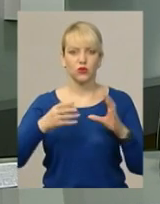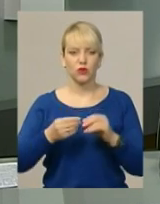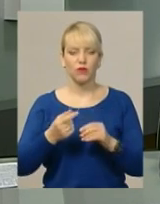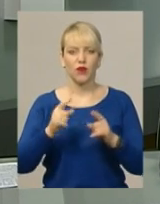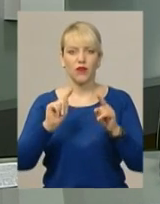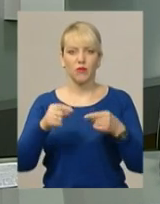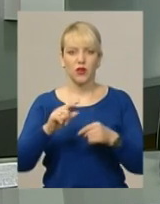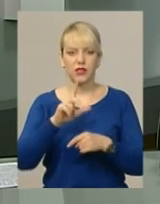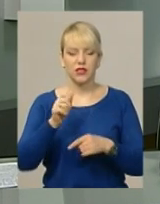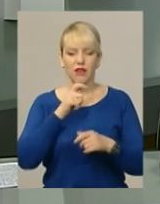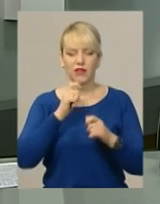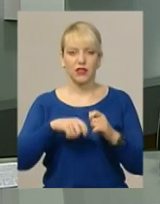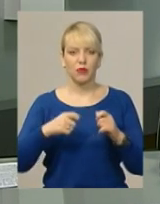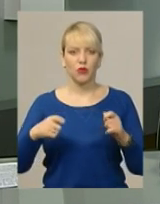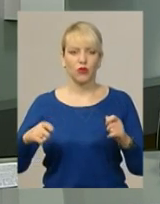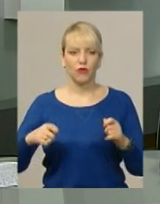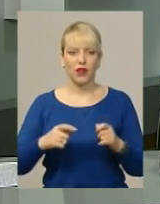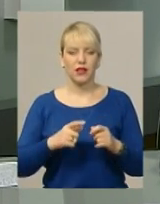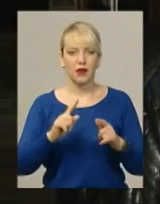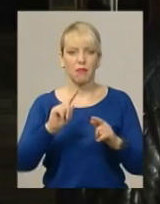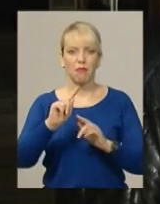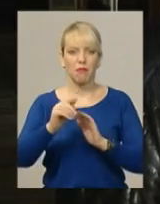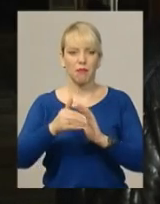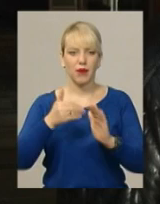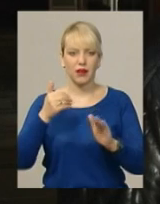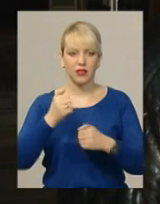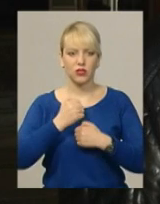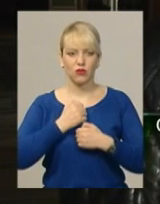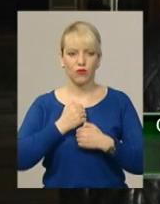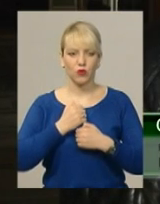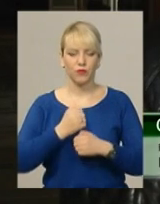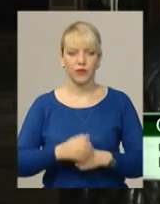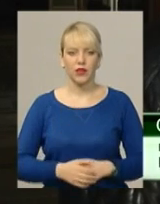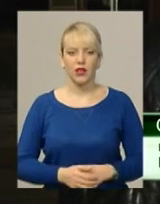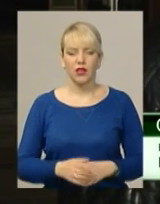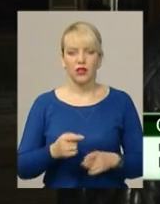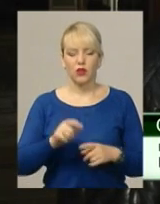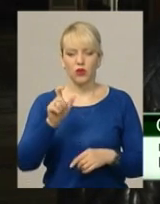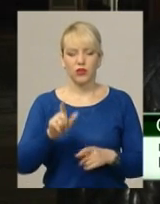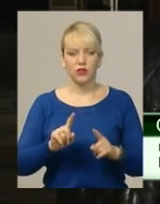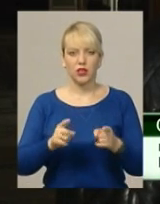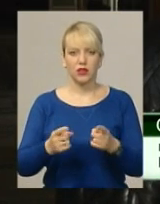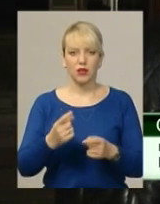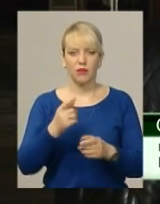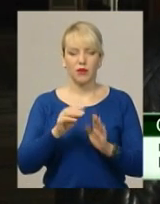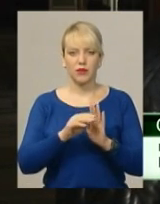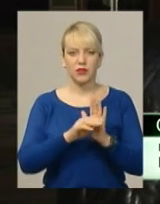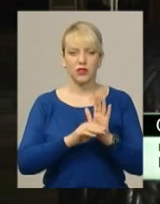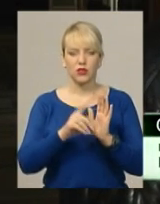вимагав за відтермінування призову. Дану службову особу затримано в порядку статті 208